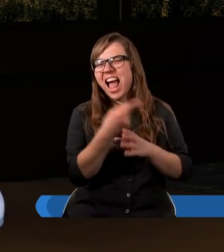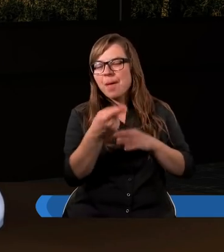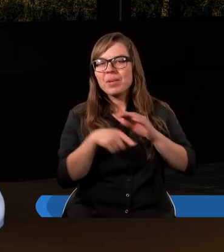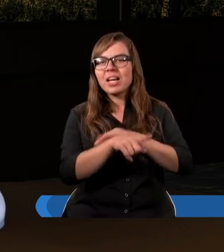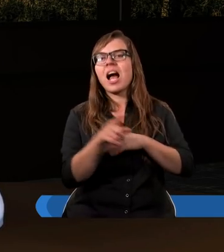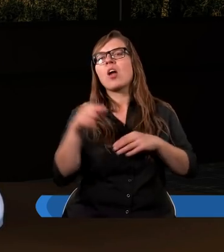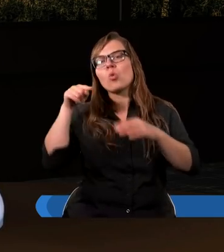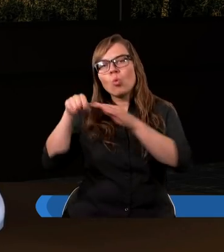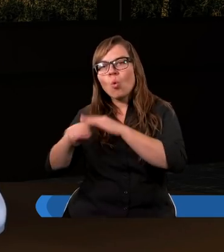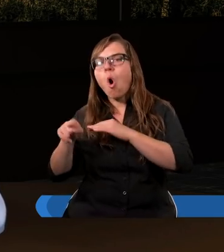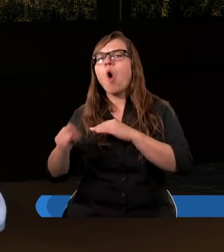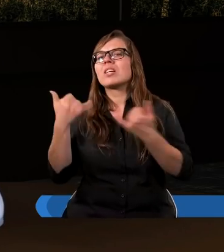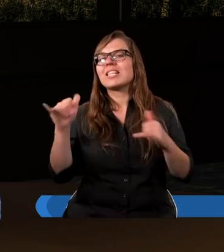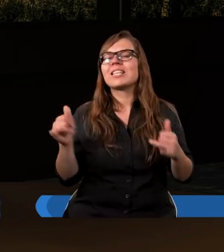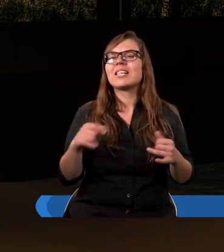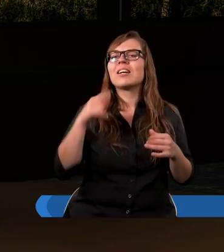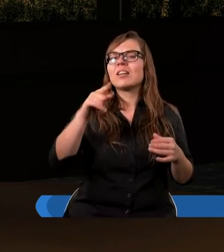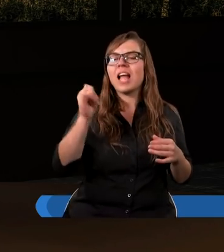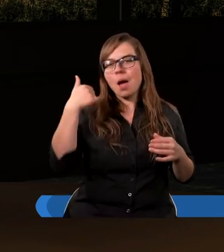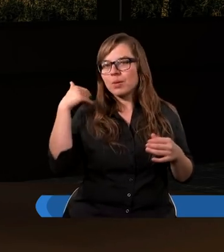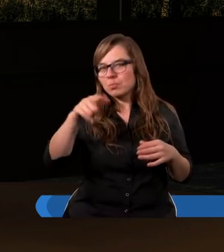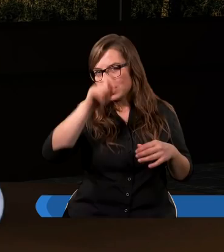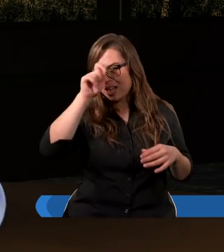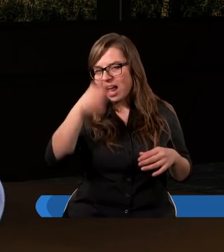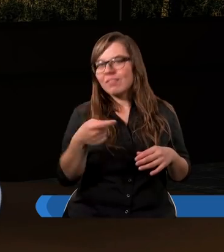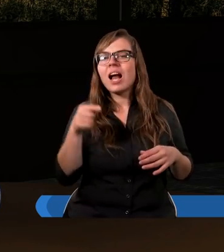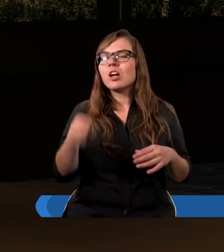emigrantów, uchodźców, czy jak byśmy ich nazwali,